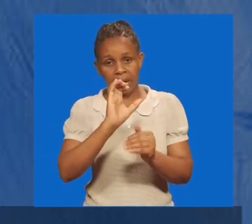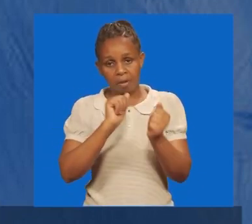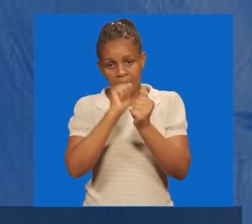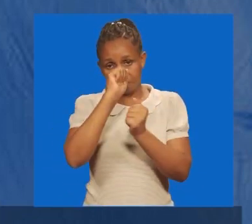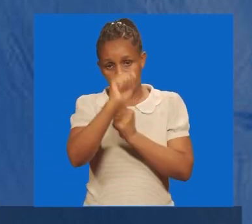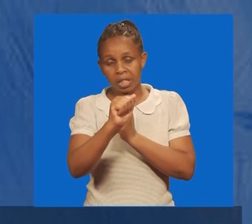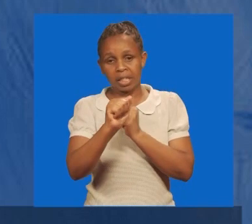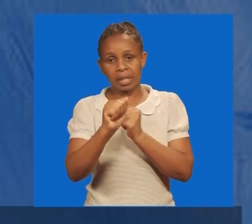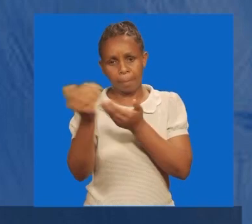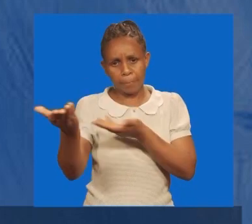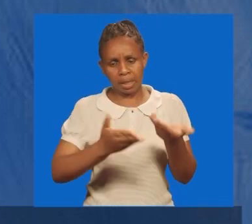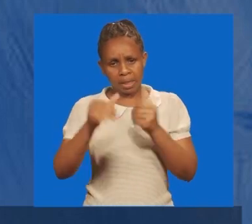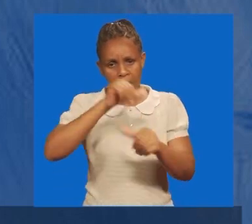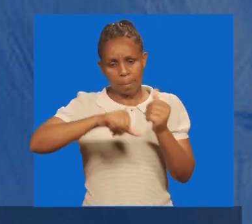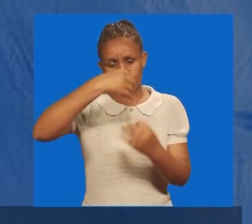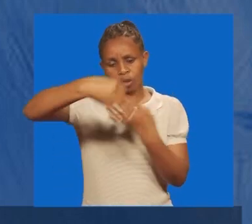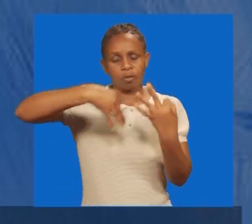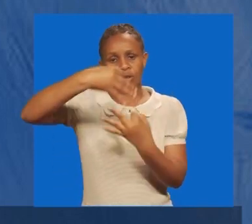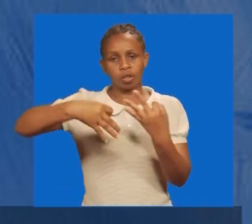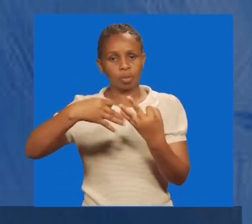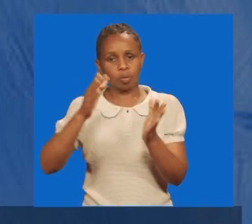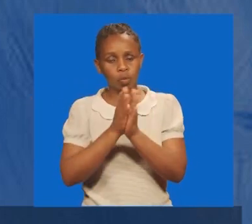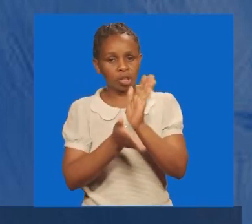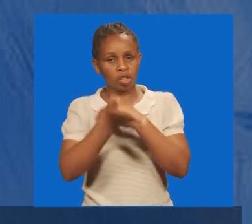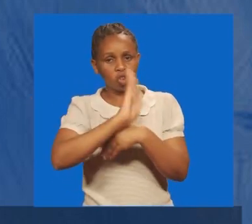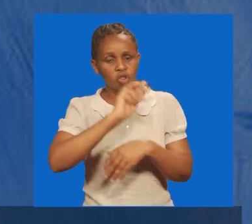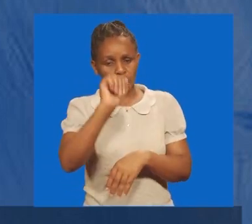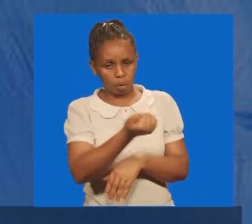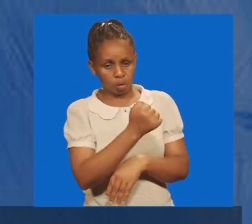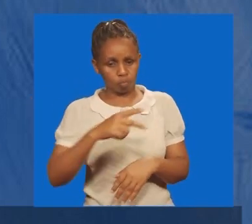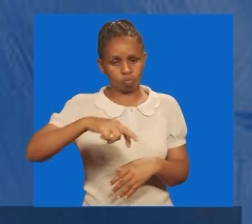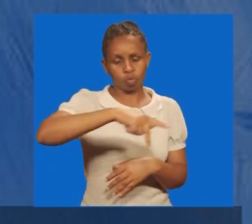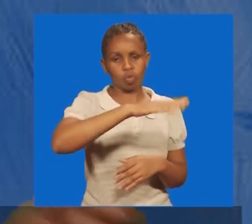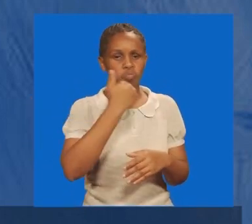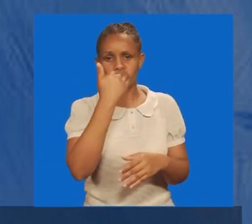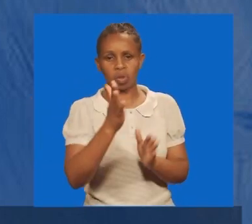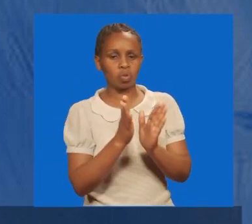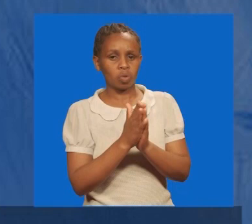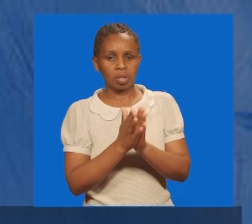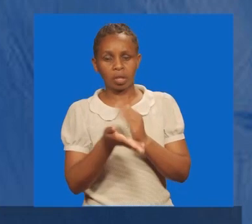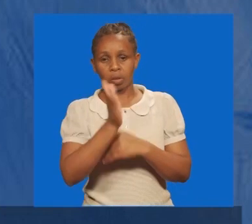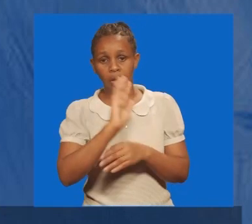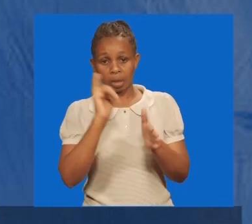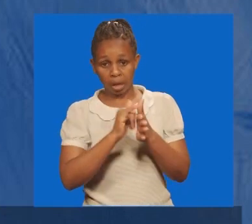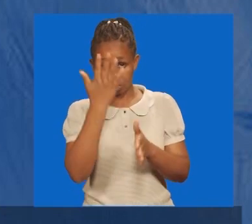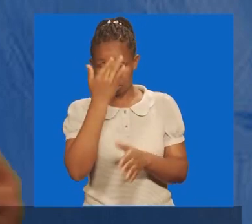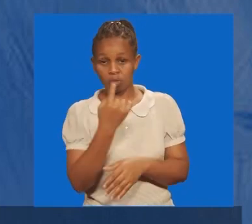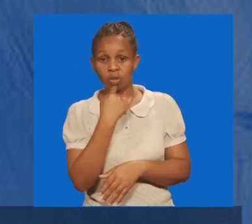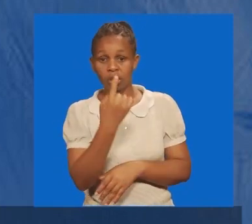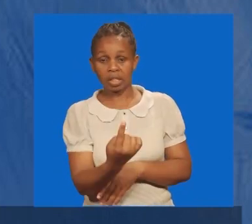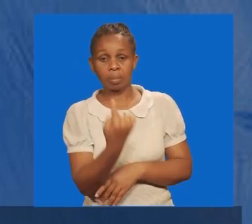vile mambo ayawazi ya kaenda pasipo kuwa na mungu. Na ndiyo maana unawana yesu haki sema,